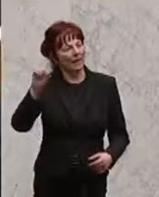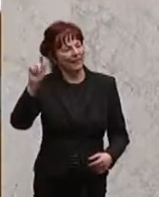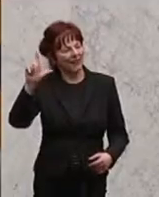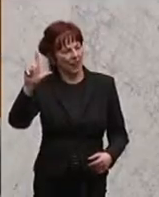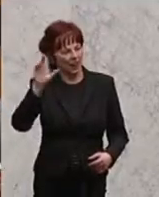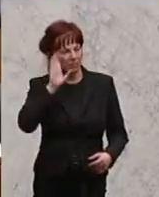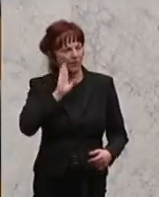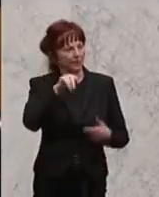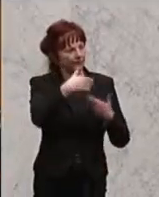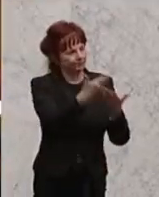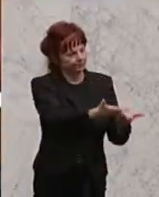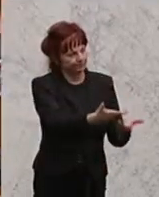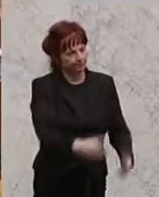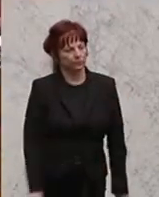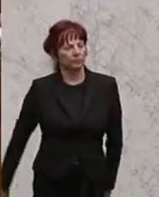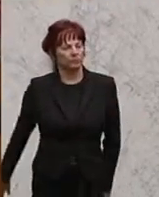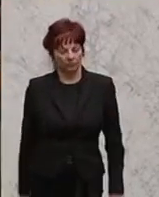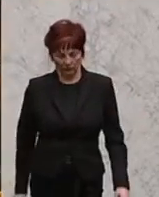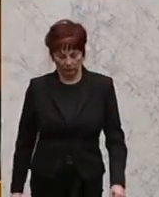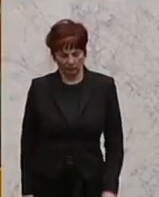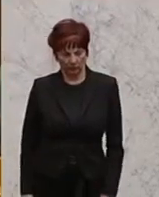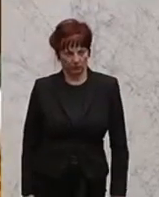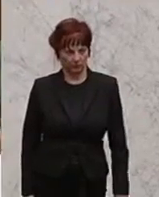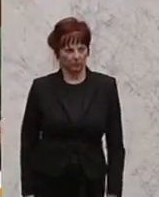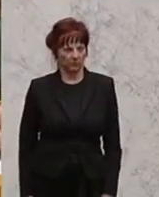Otto Pendl von der SPÖ ist der nächste Redner.